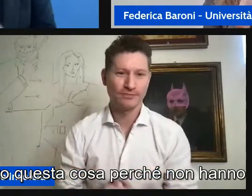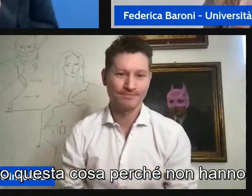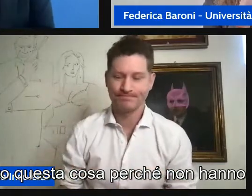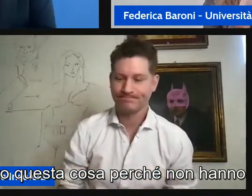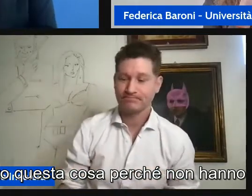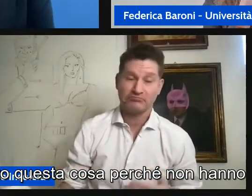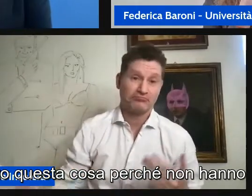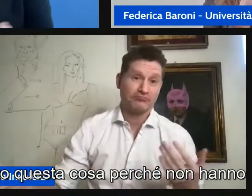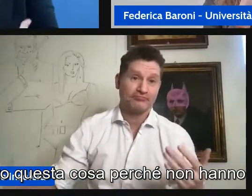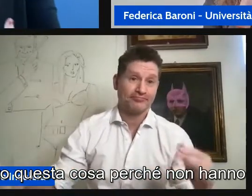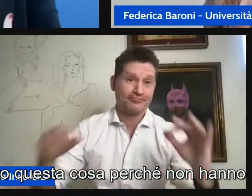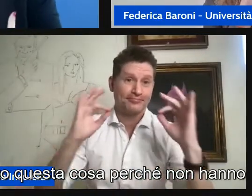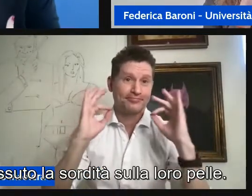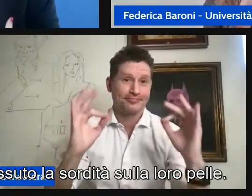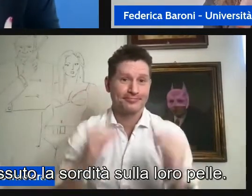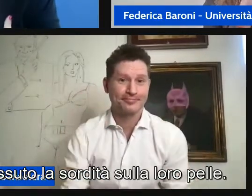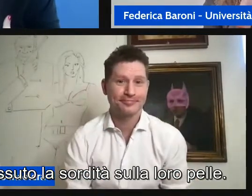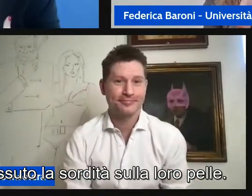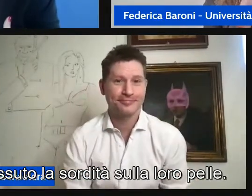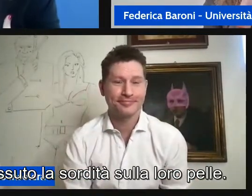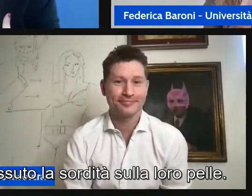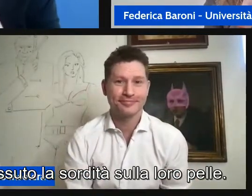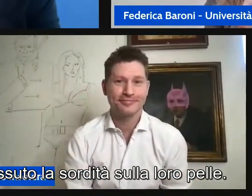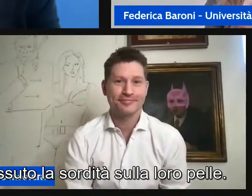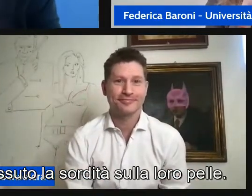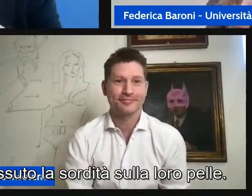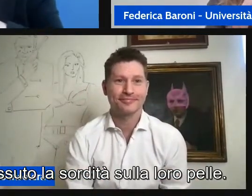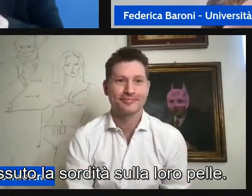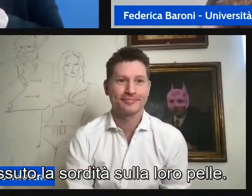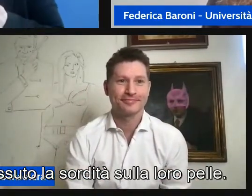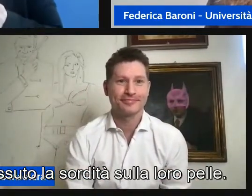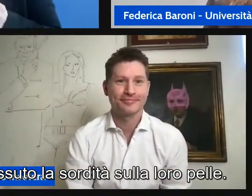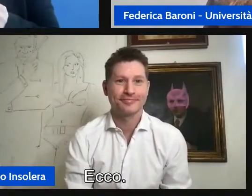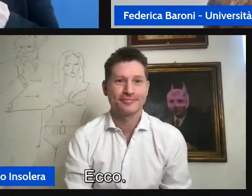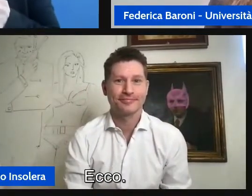hanno capito questa cosa perché non hanno vissuto la sordità sulla loro pelle